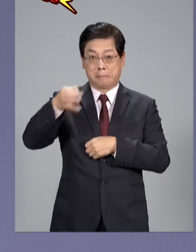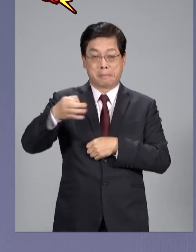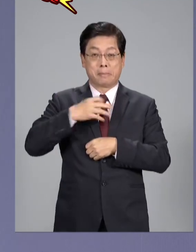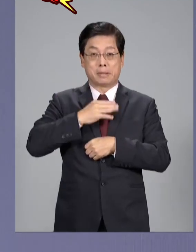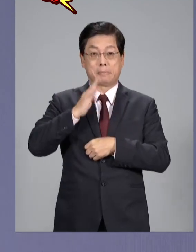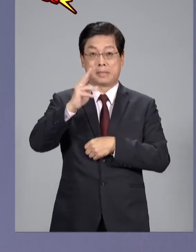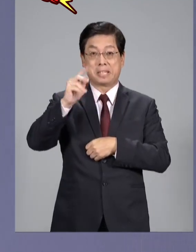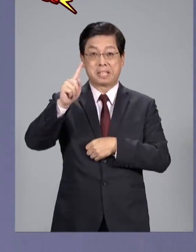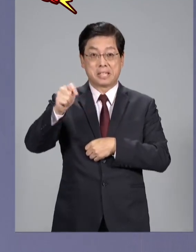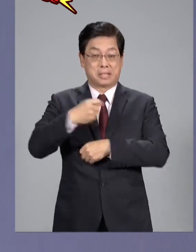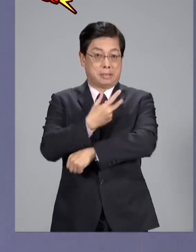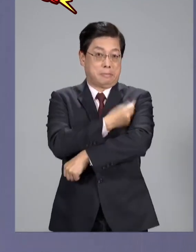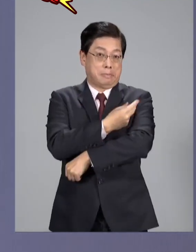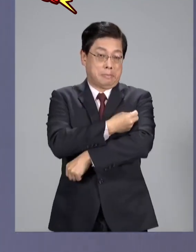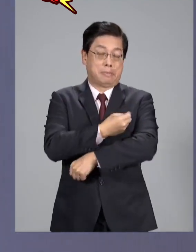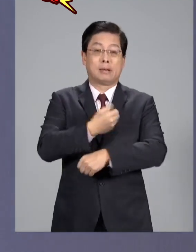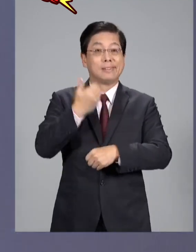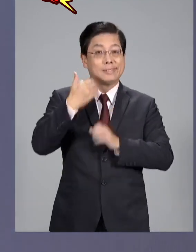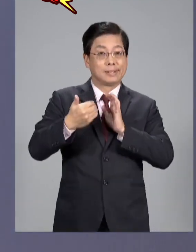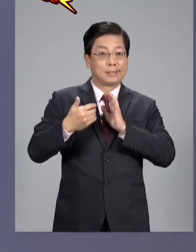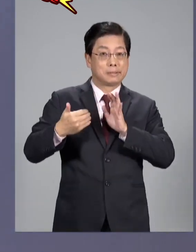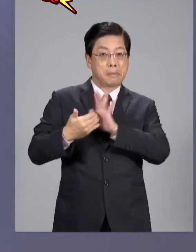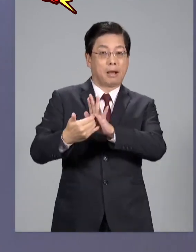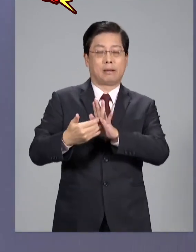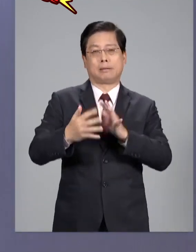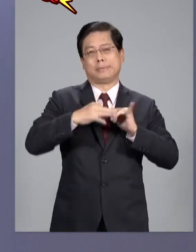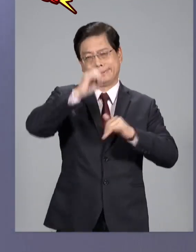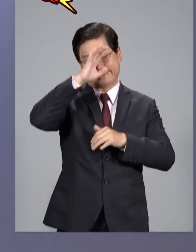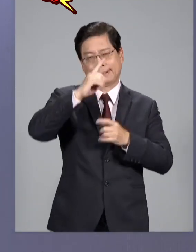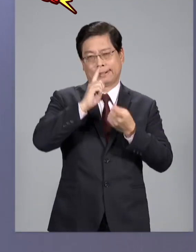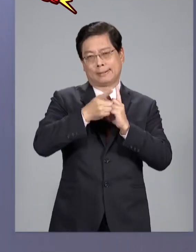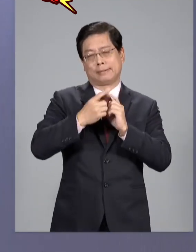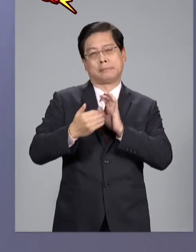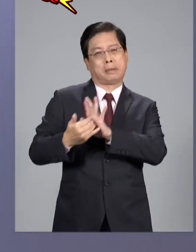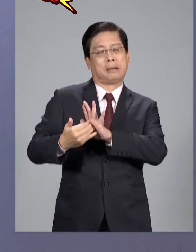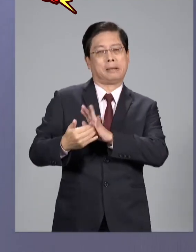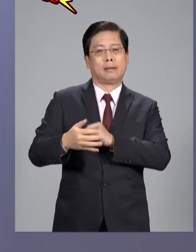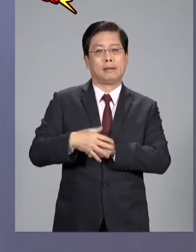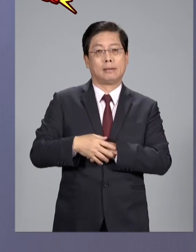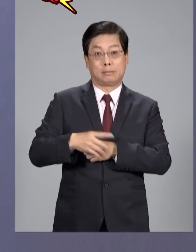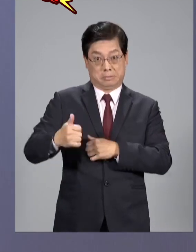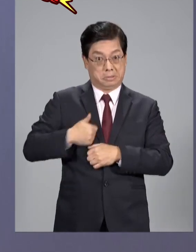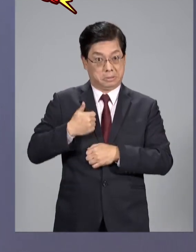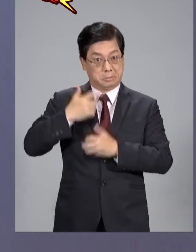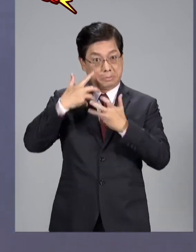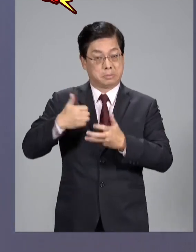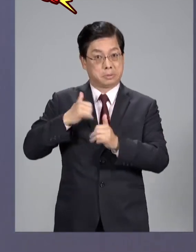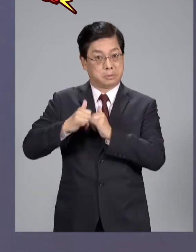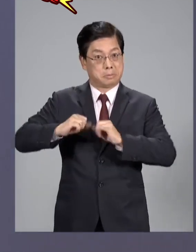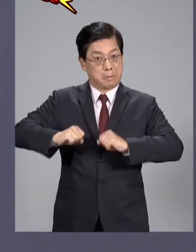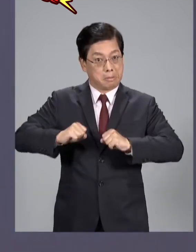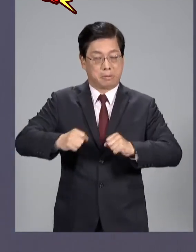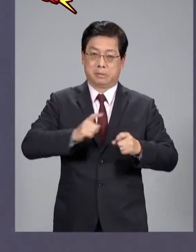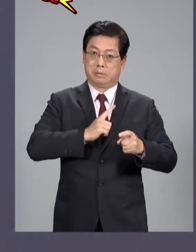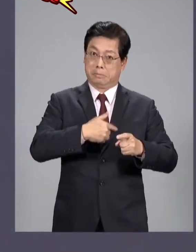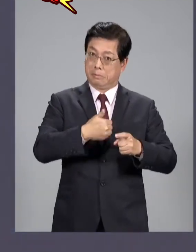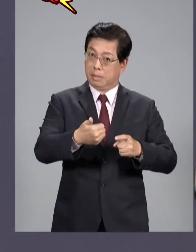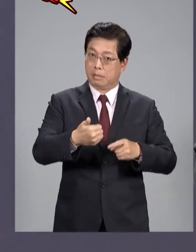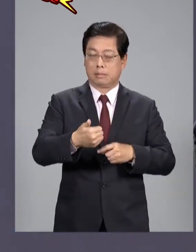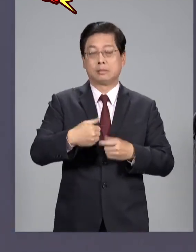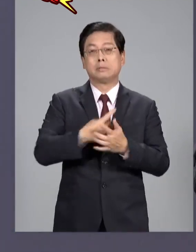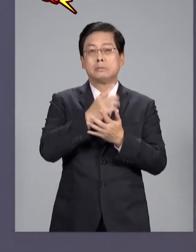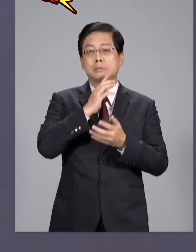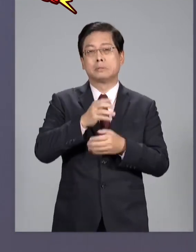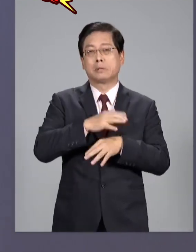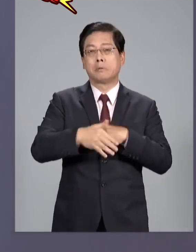誰黨誰阻檔誰阻檔民進黨阻檔啊有關有真的在乎老百姓的死活嗎民進黨有良心嗎還是